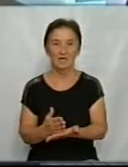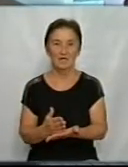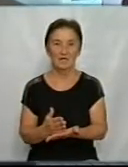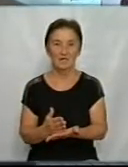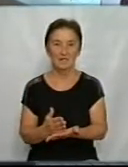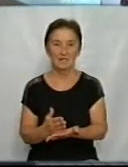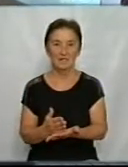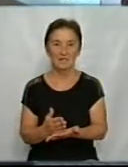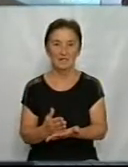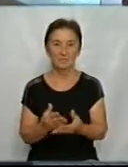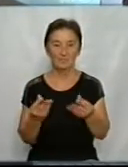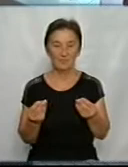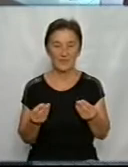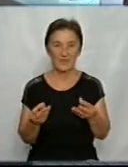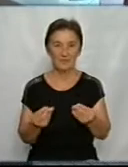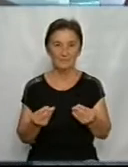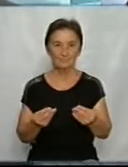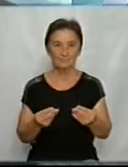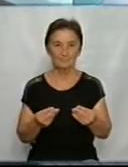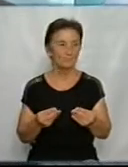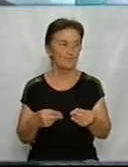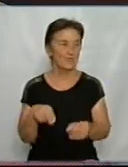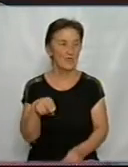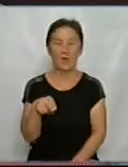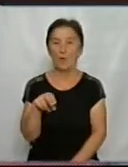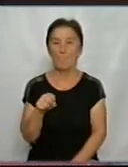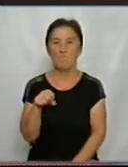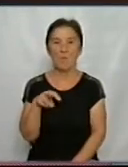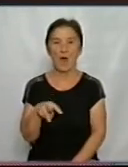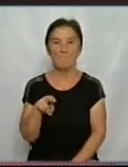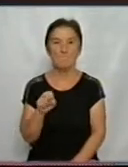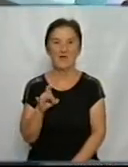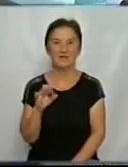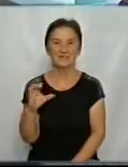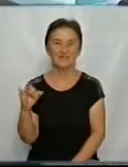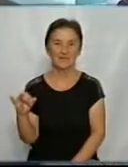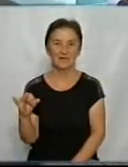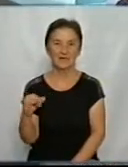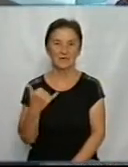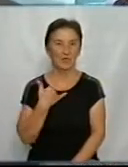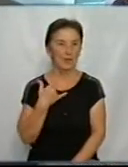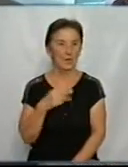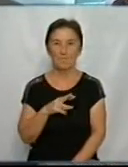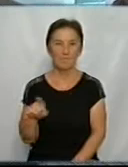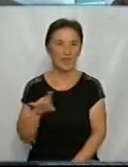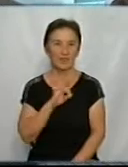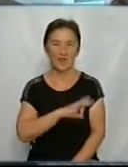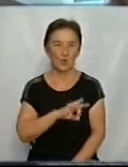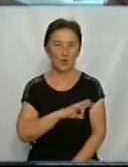вологі серветки, памперси, памперси, до речі, дуже хорошої фірми, ми ними користуємося.